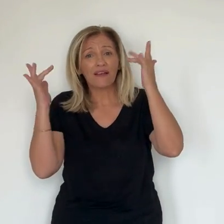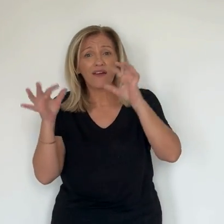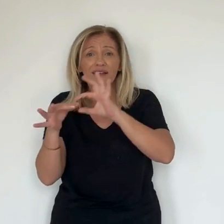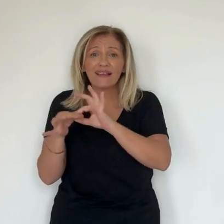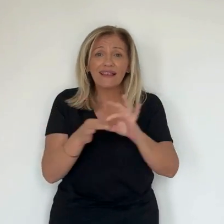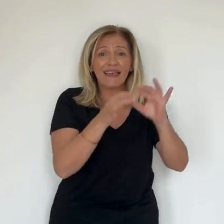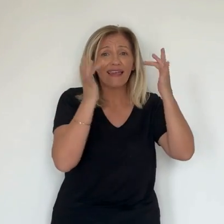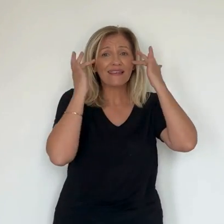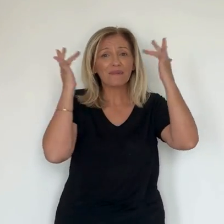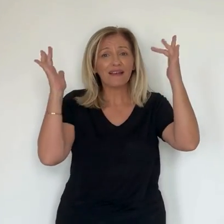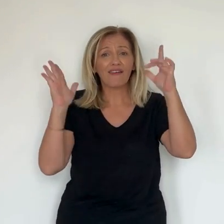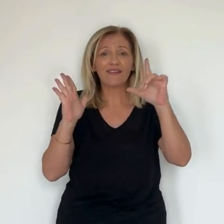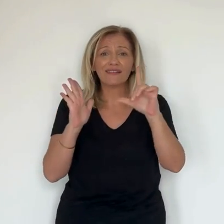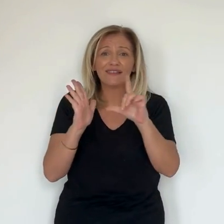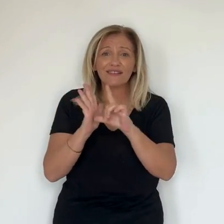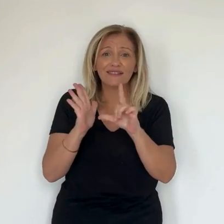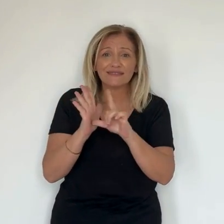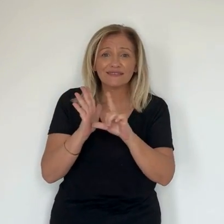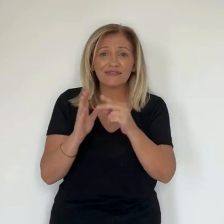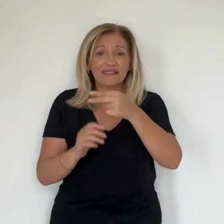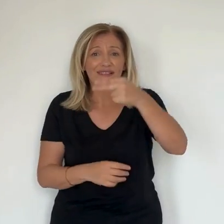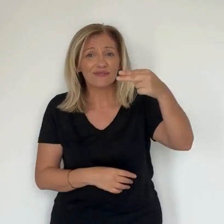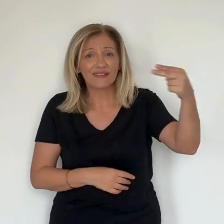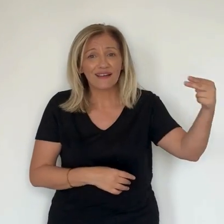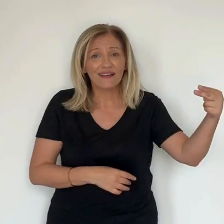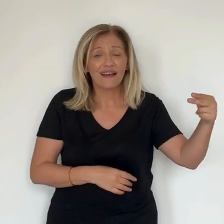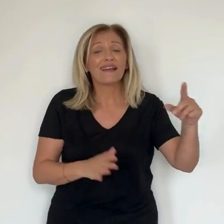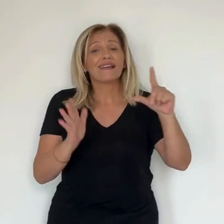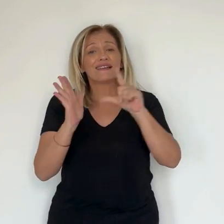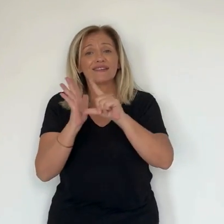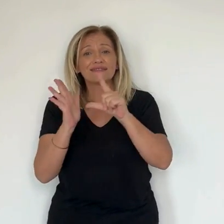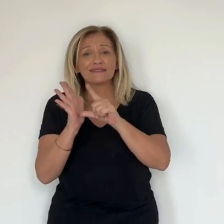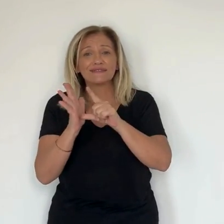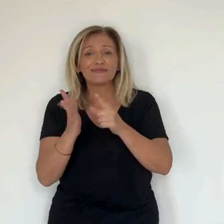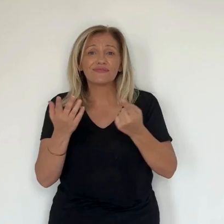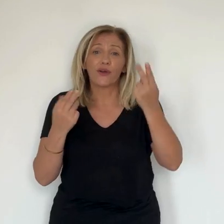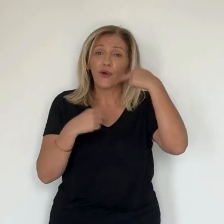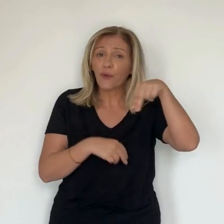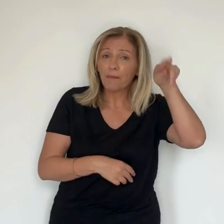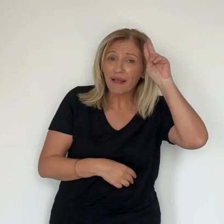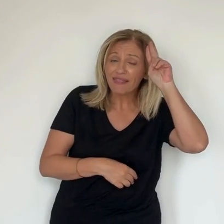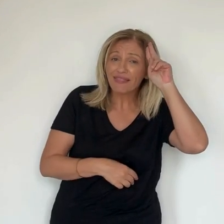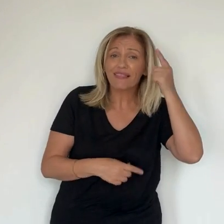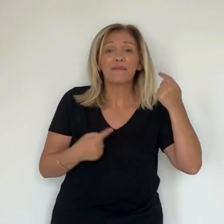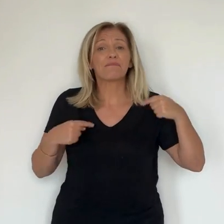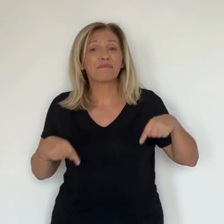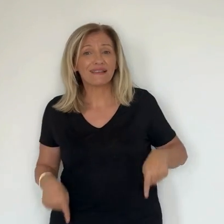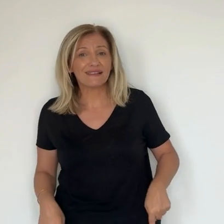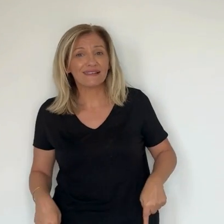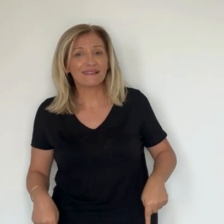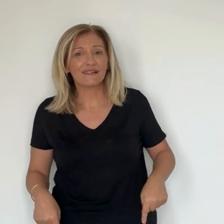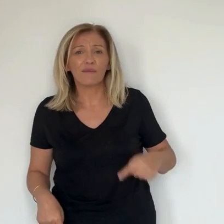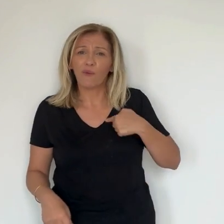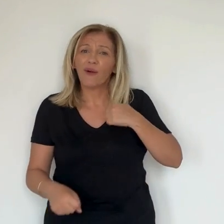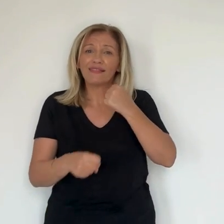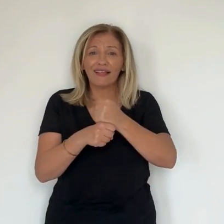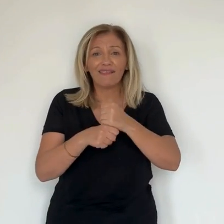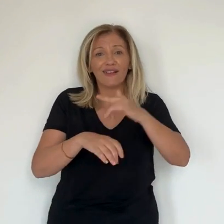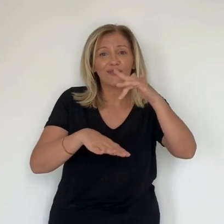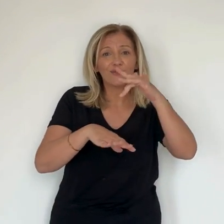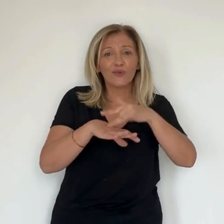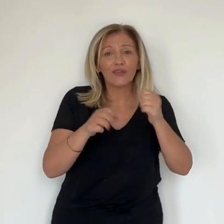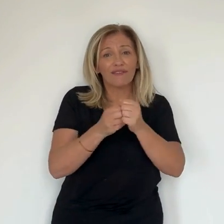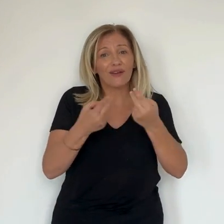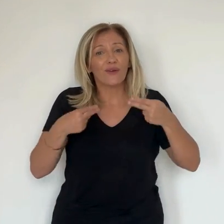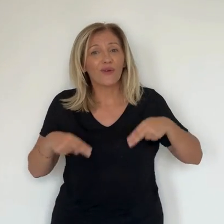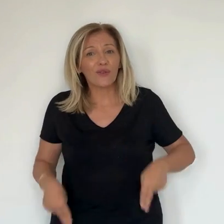expériences législatives, nationales, législatives, européennes et ministérielles, c'est-à-dire au pouvoir exécutif. C'est une parole